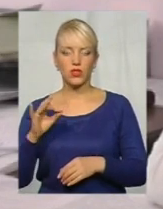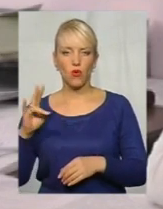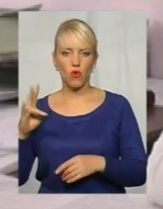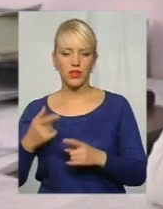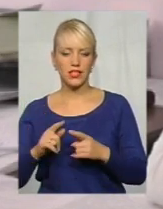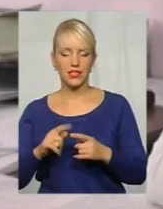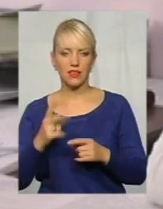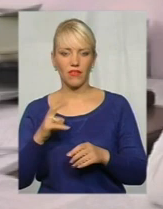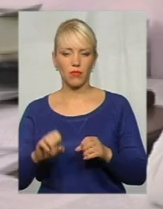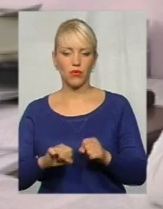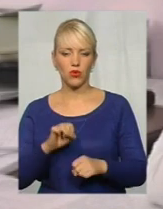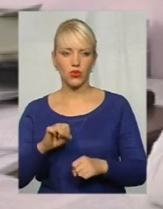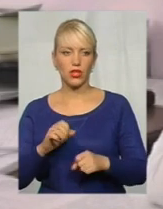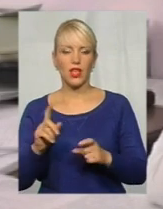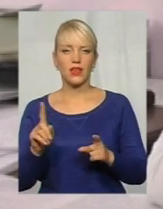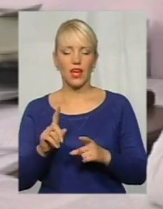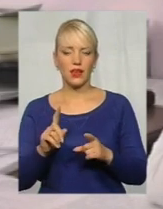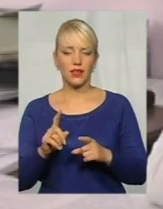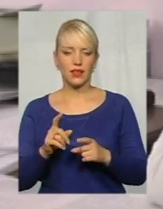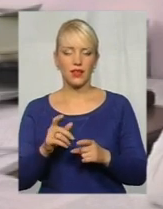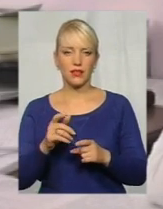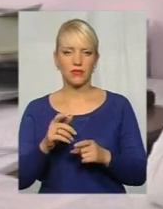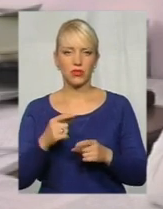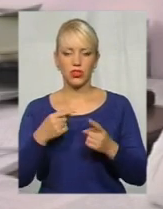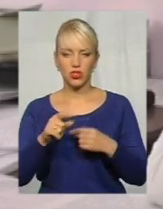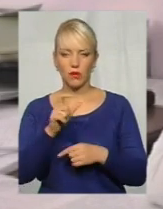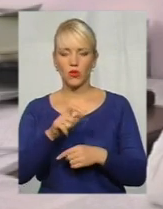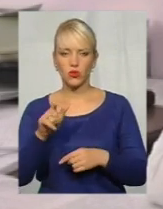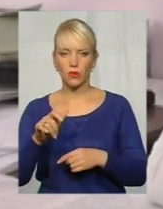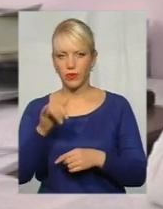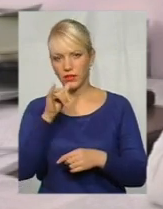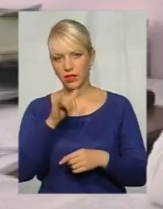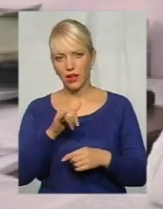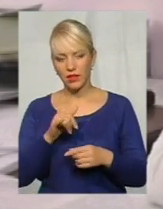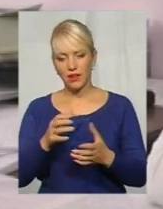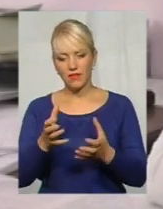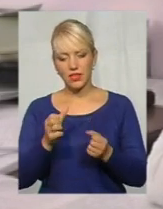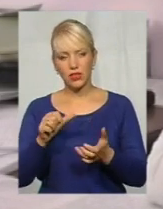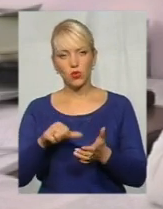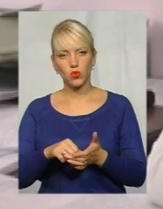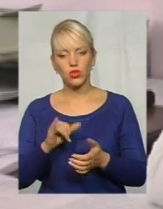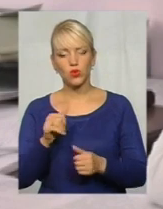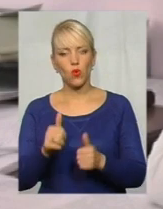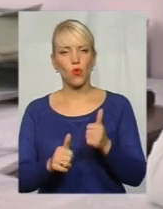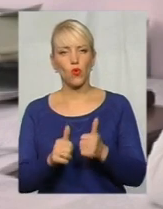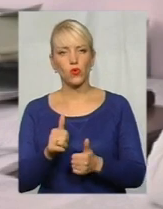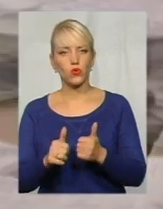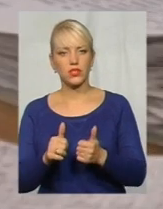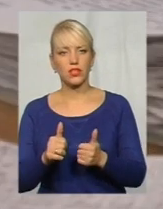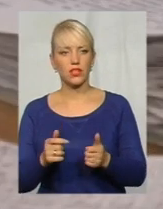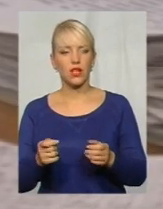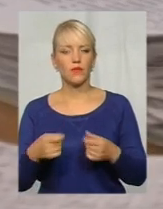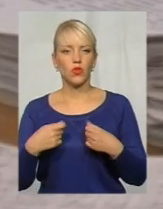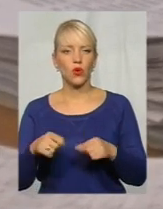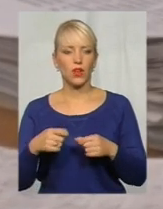які позбавили інших осіб взяти участь в даних конкурсних торгах і бути учасниками і отримати